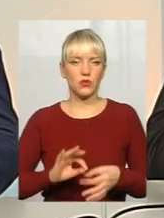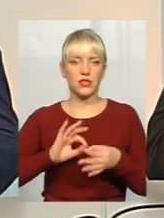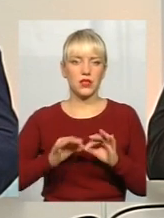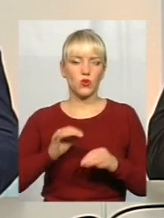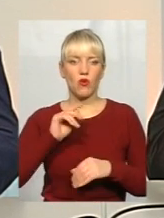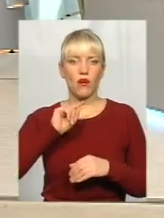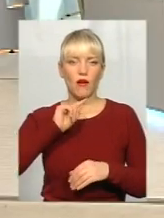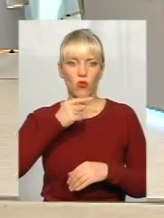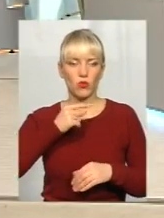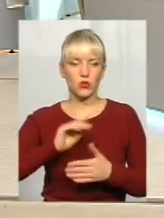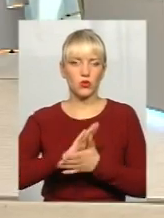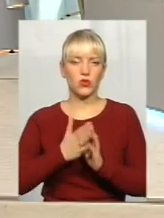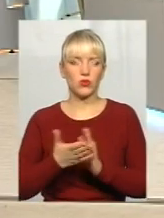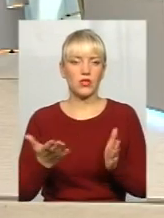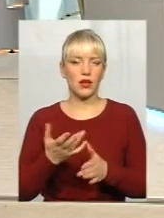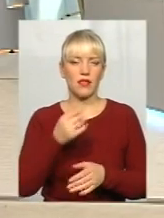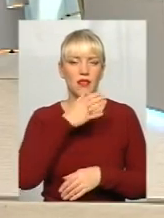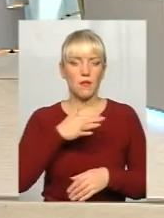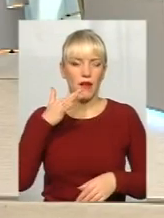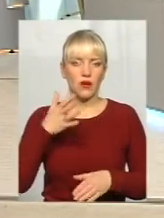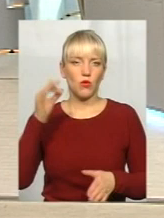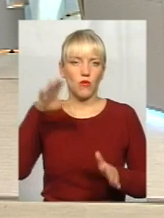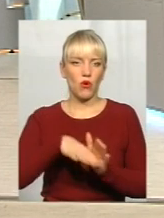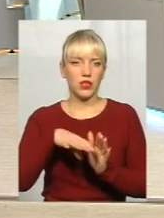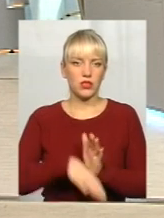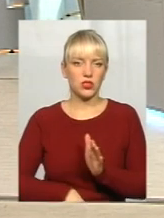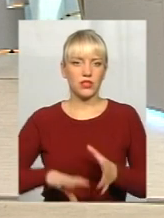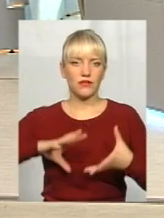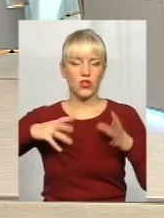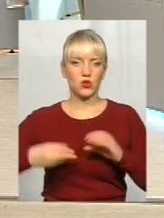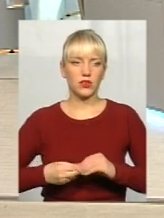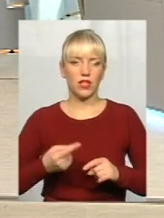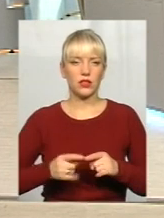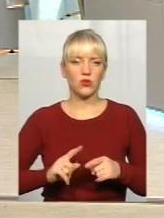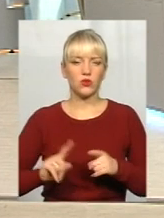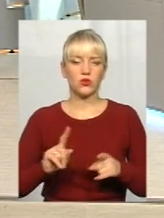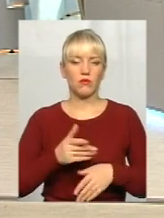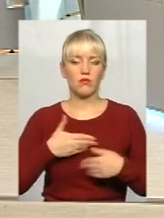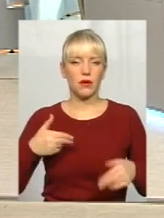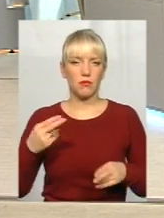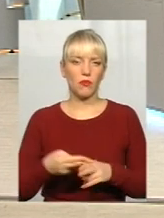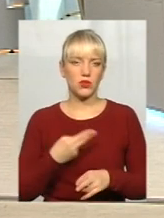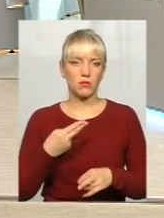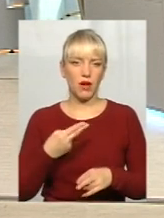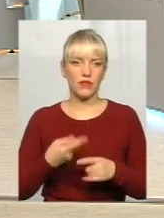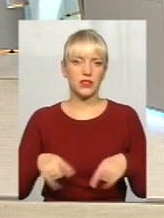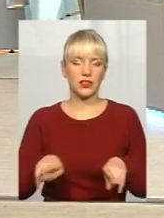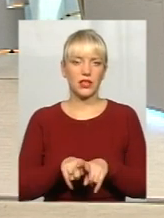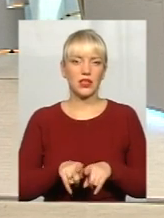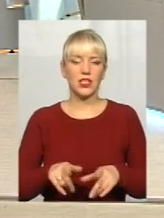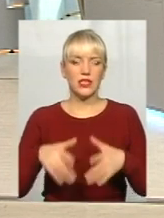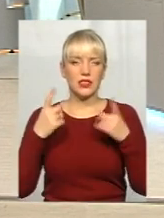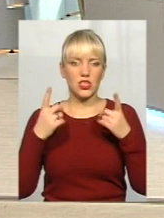економічну ситуацію, яка набагато погіршилася, значить, в результаті того, що ми позбавлені от таких значних